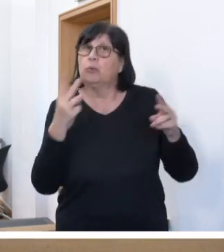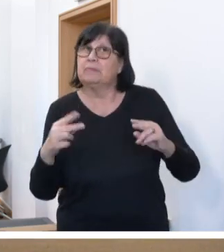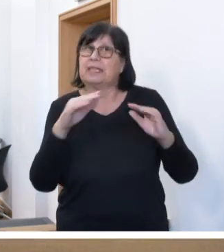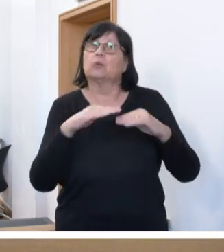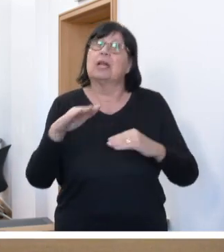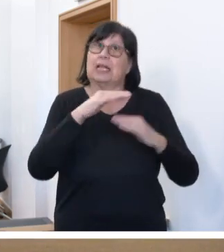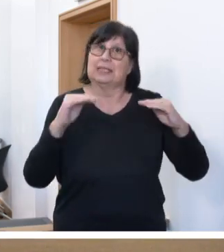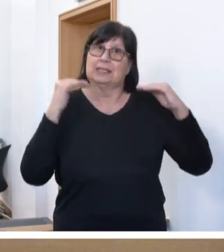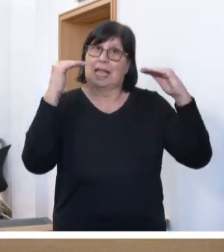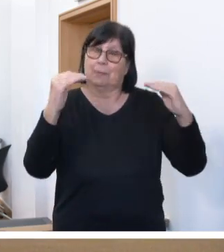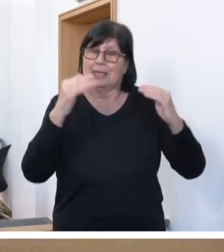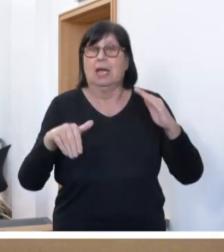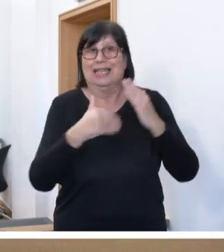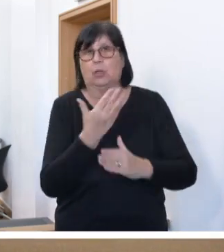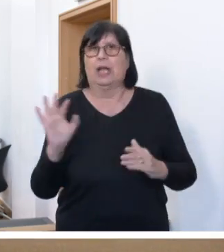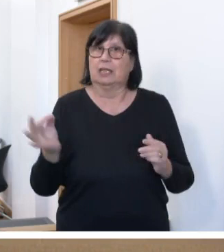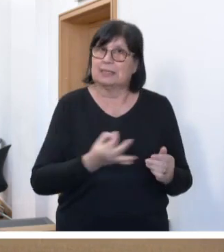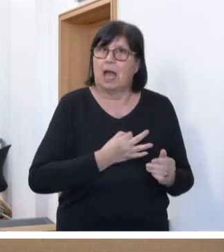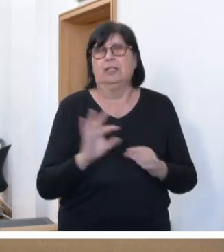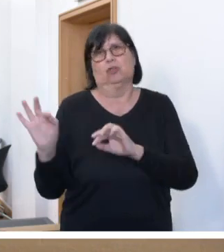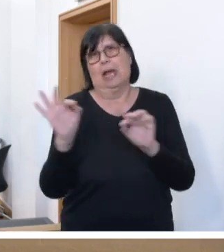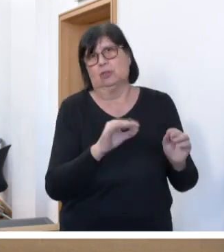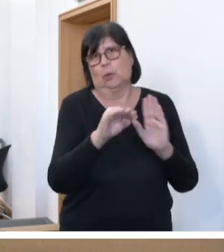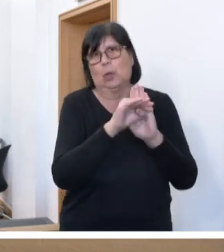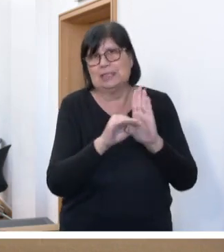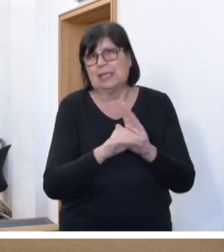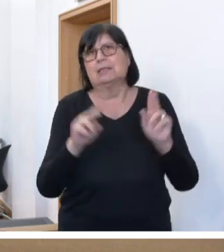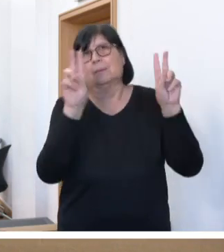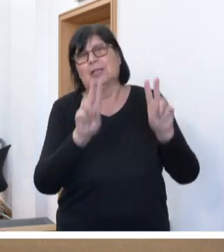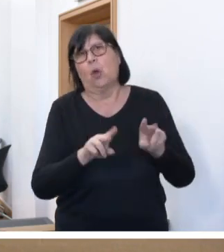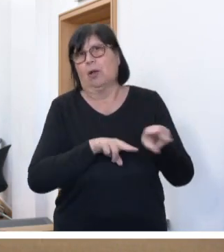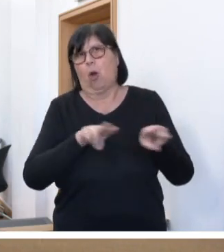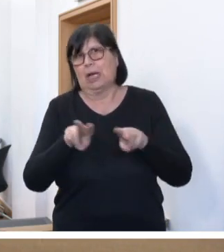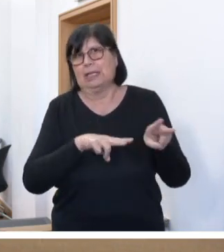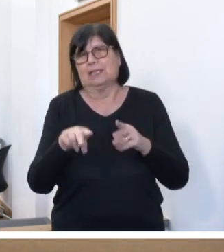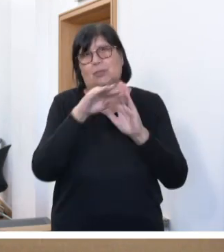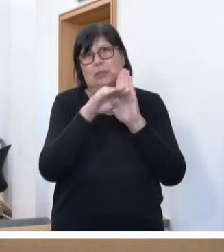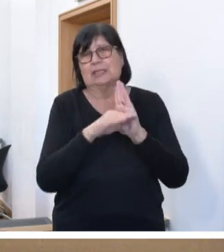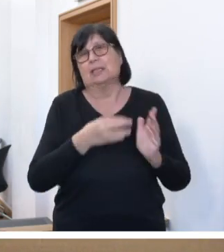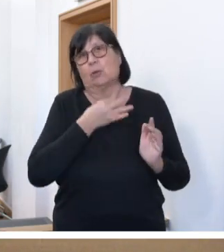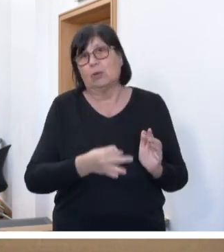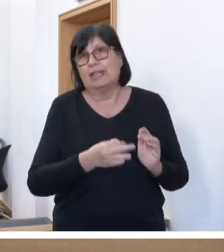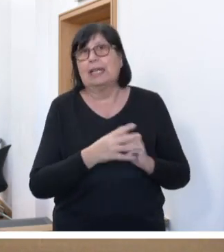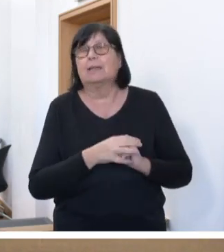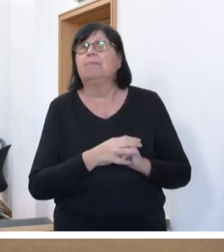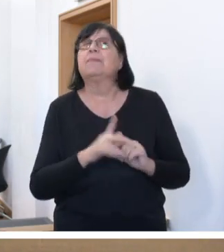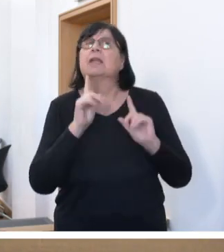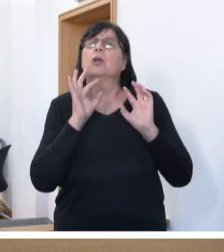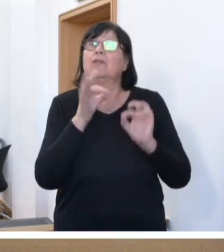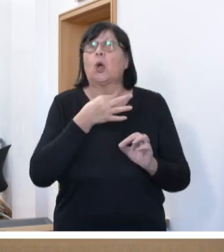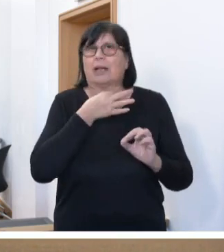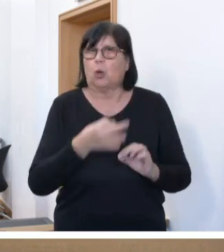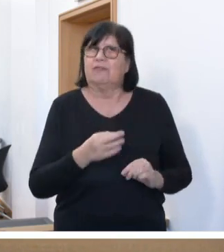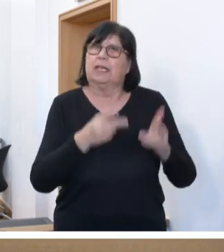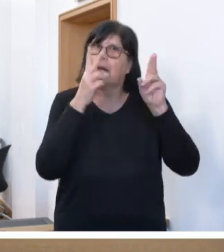daher ein neues saarländisches Ausführungsgesetz zum Betreuungsorganisationsgesetz erforderlich, um die notwendigen